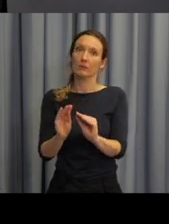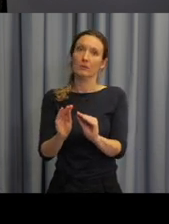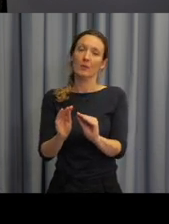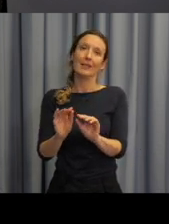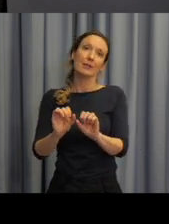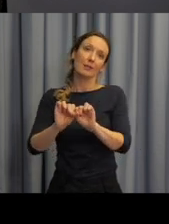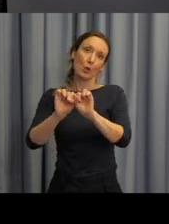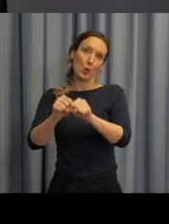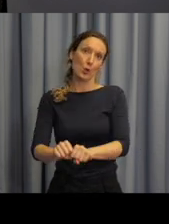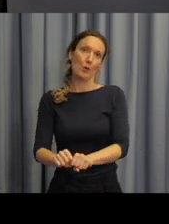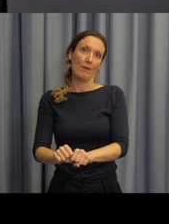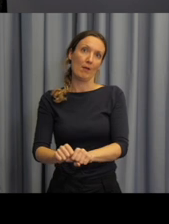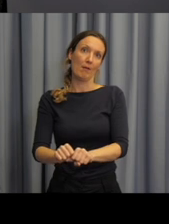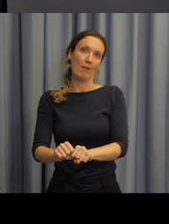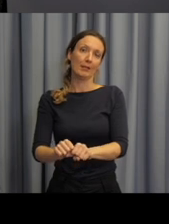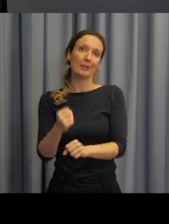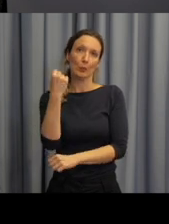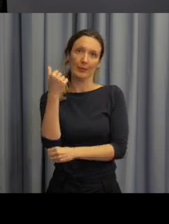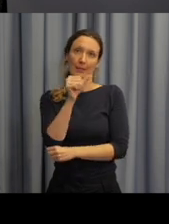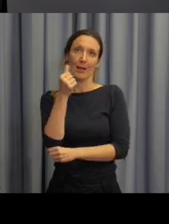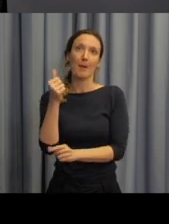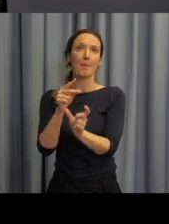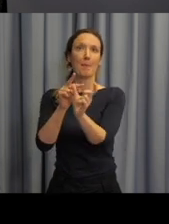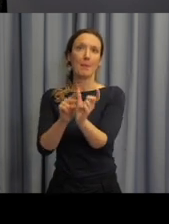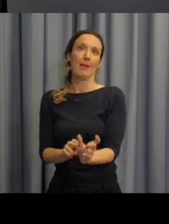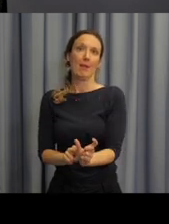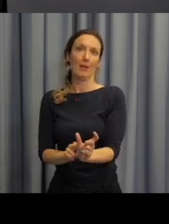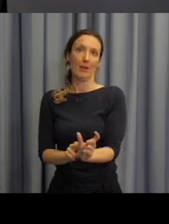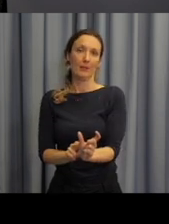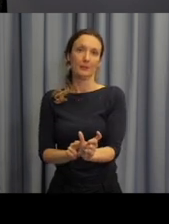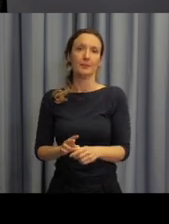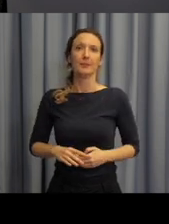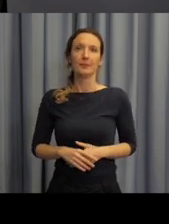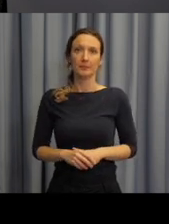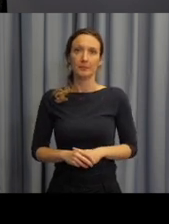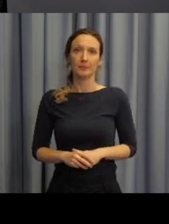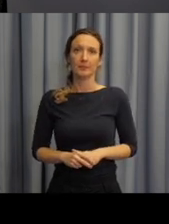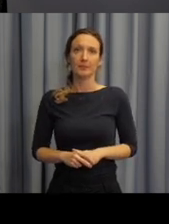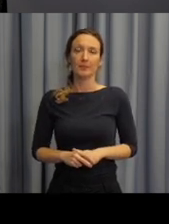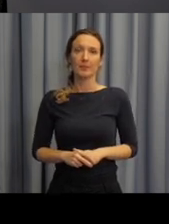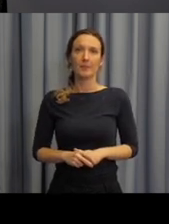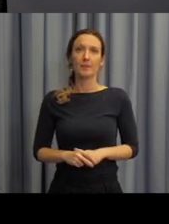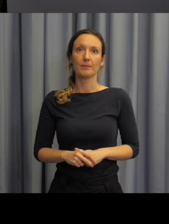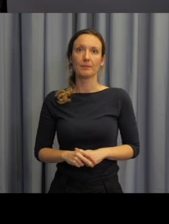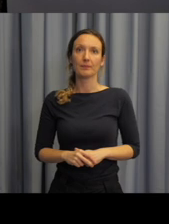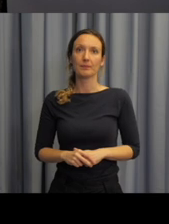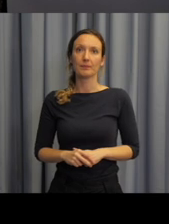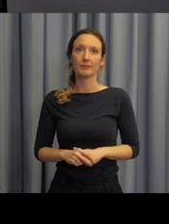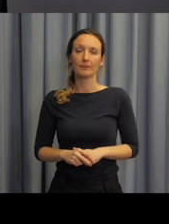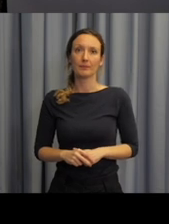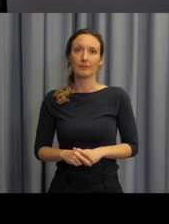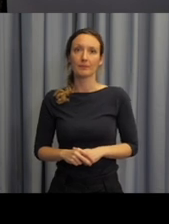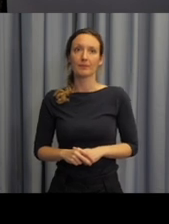deklinace, tedy skloňování podstatných jmen. Tady vidíme, že vlastně je to